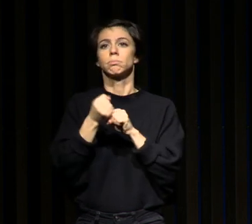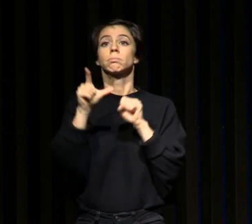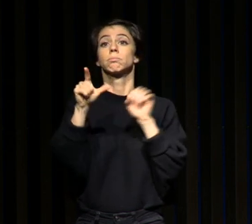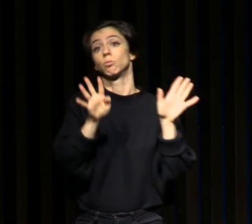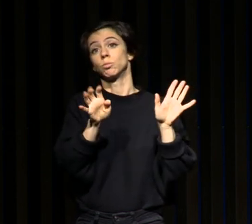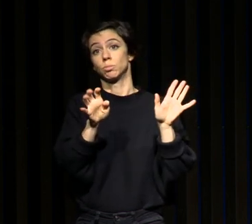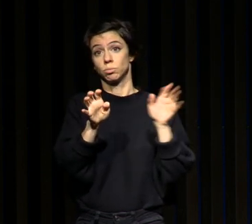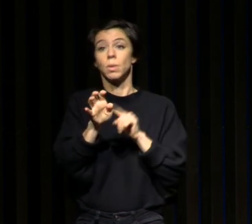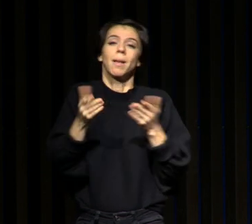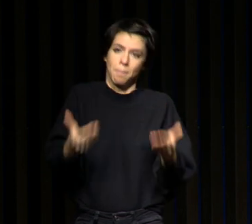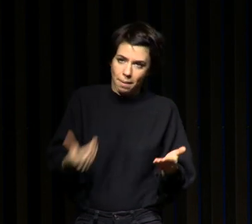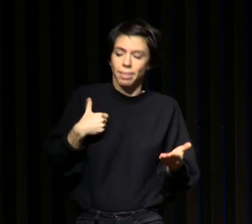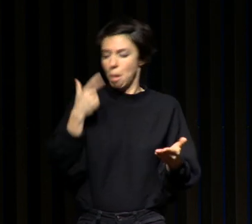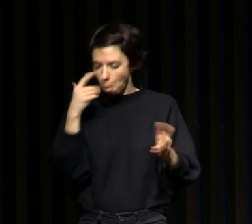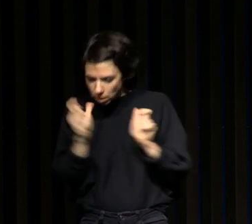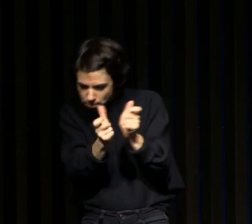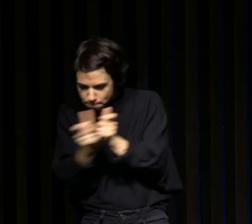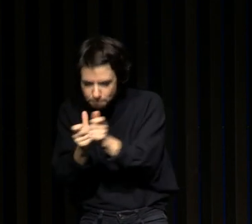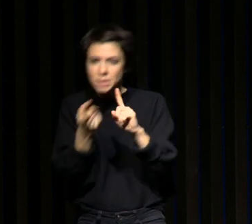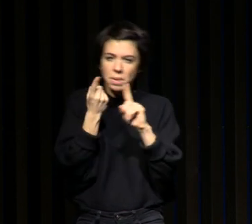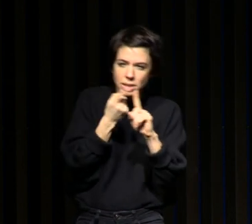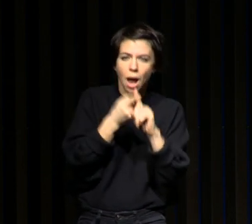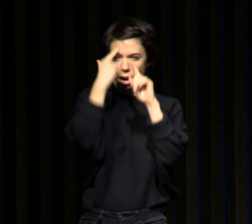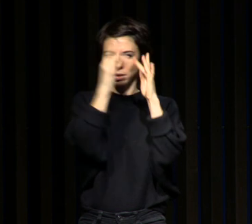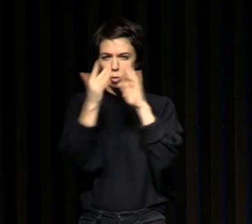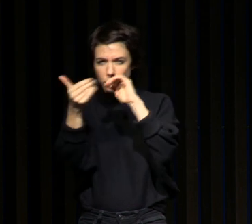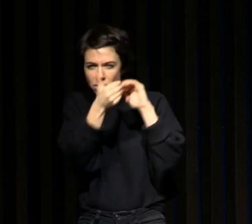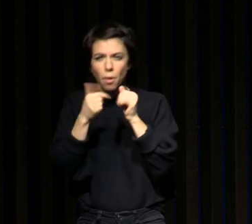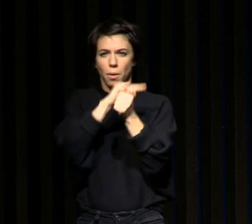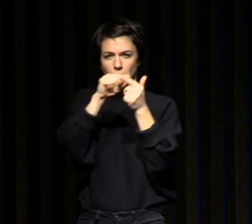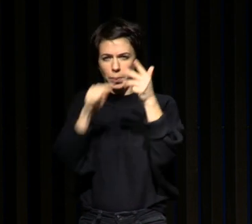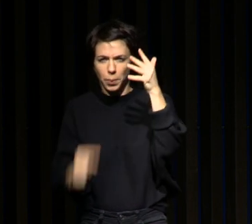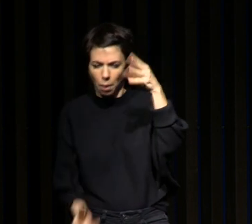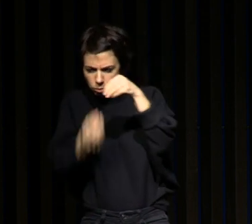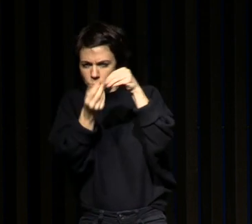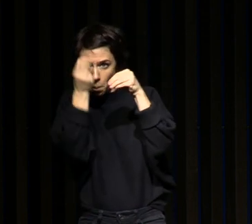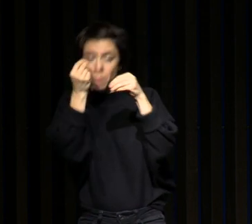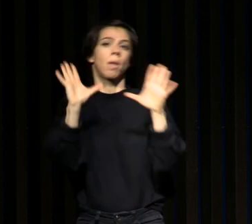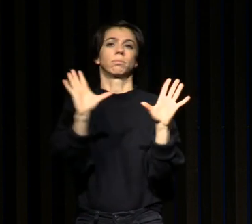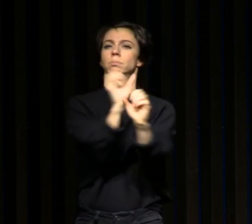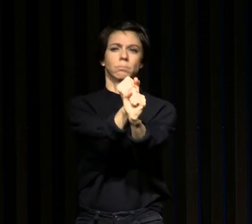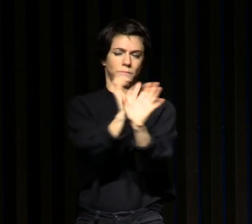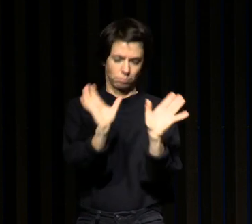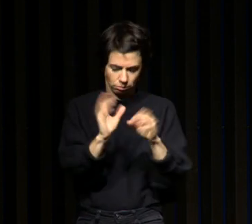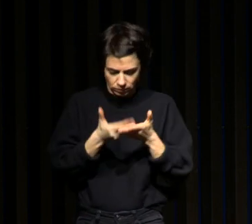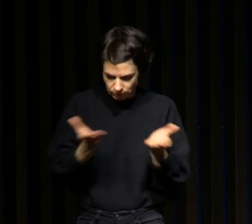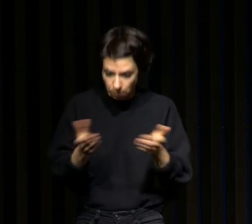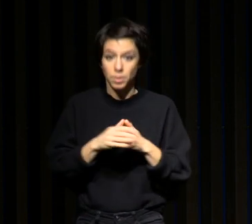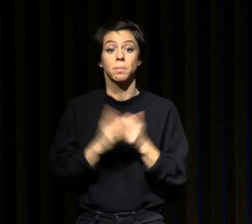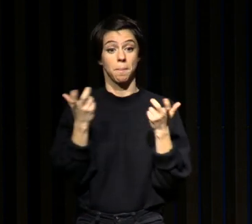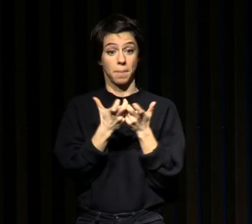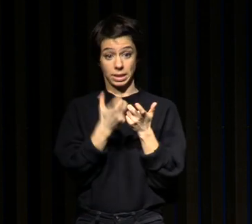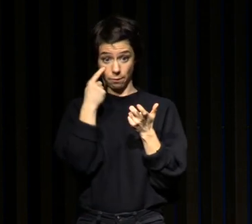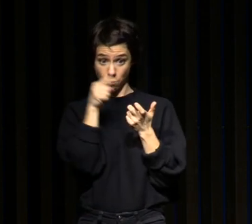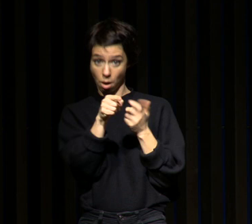neurotransmetteurs qui sont associés à ce mécanisme-là. Mais pour faire très simple, en fait, lorsque vous dormez sur la courbe bleue,